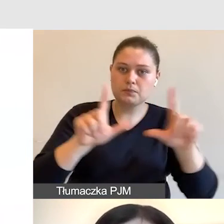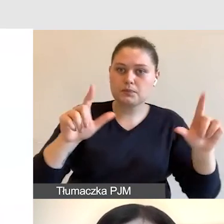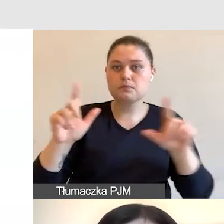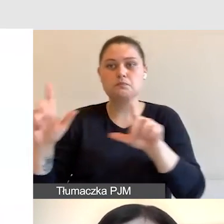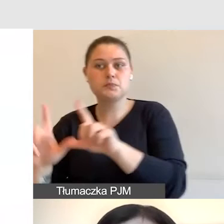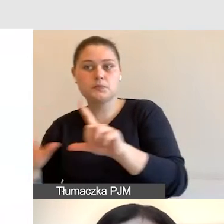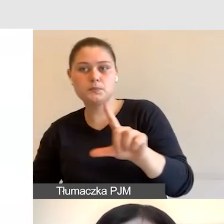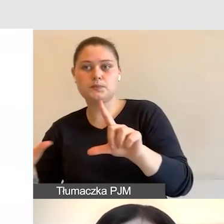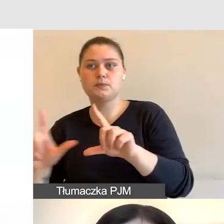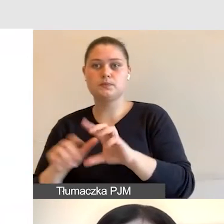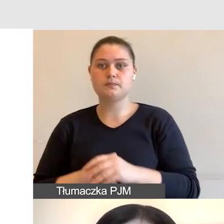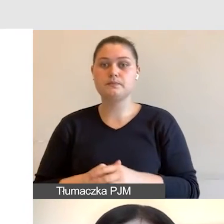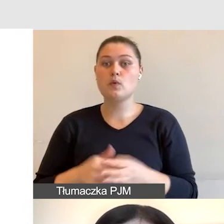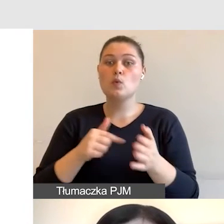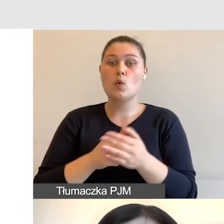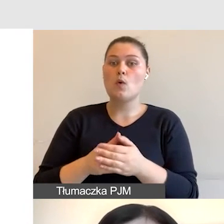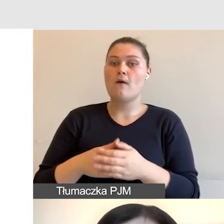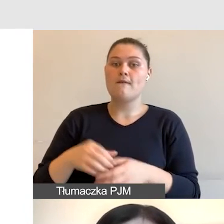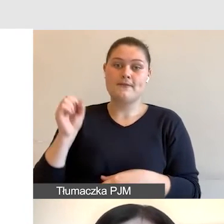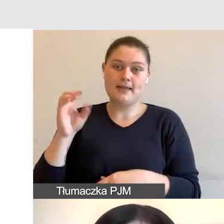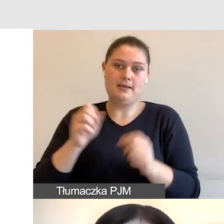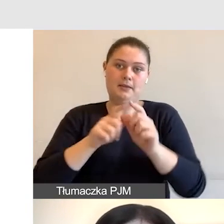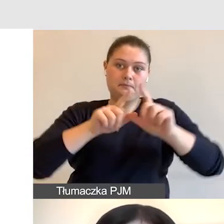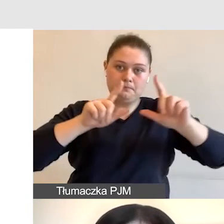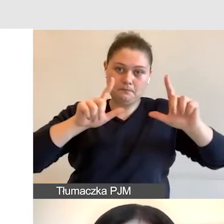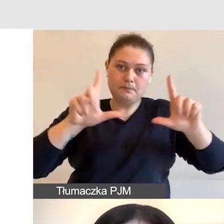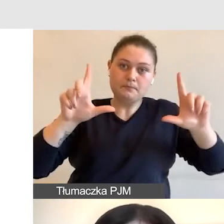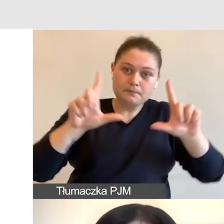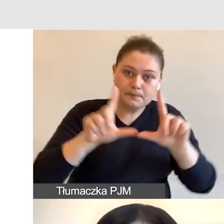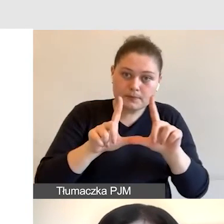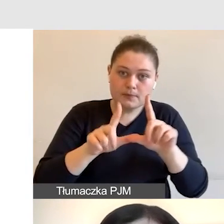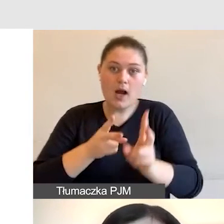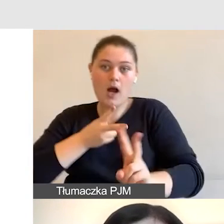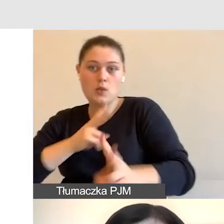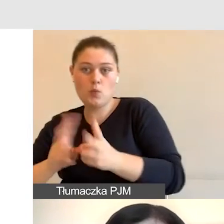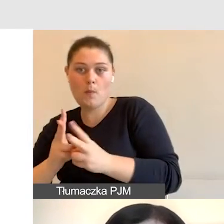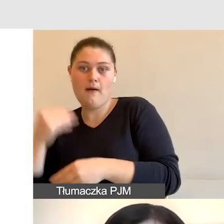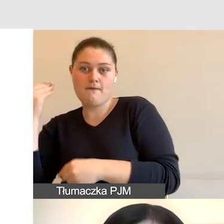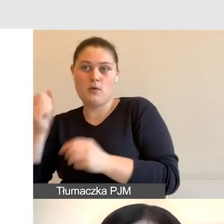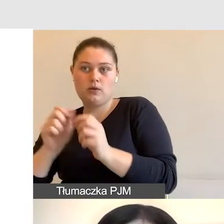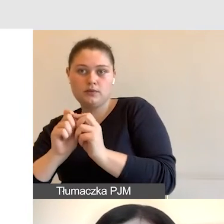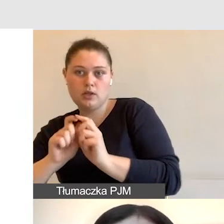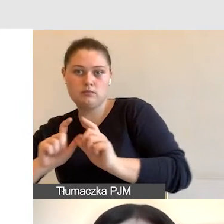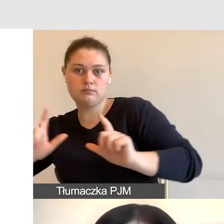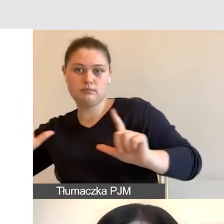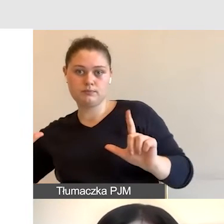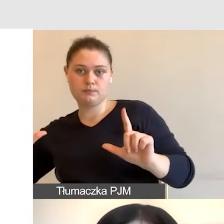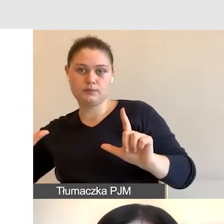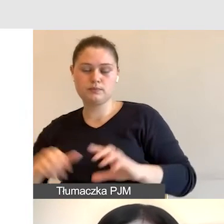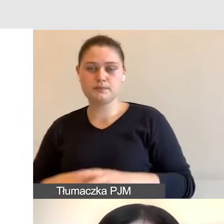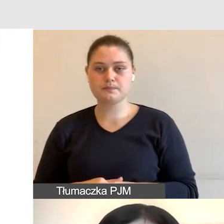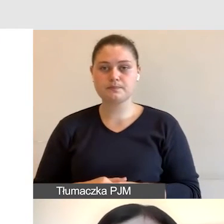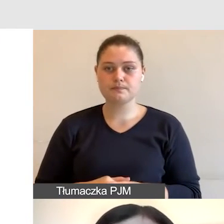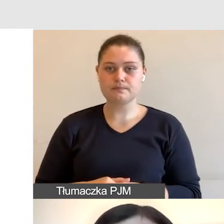prezentacji, gdzie przesunięte zostały proporcje między prezentacją, tłumaczem